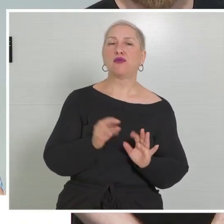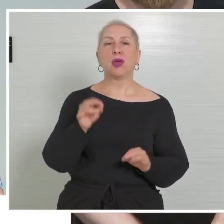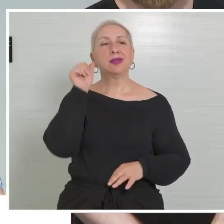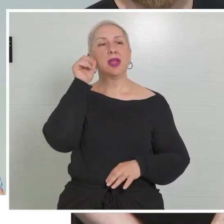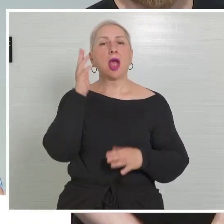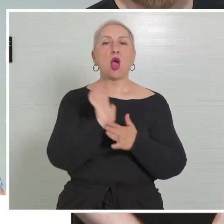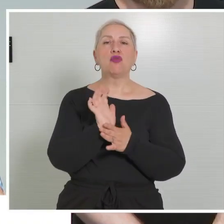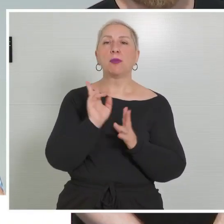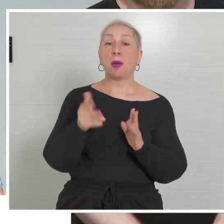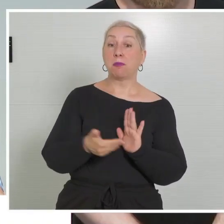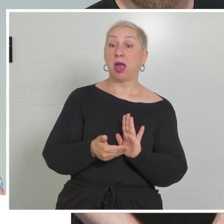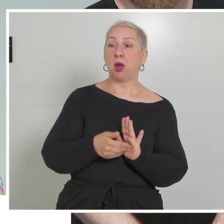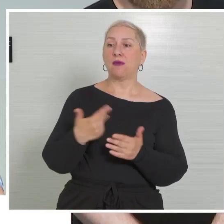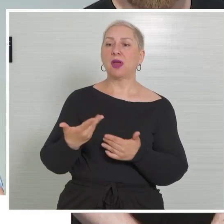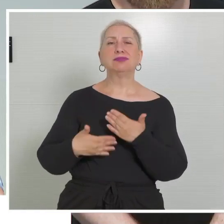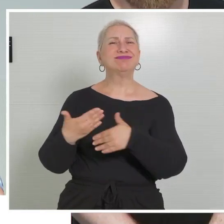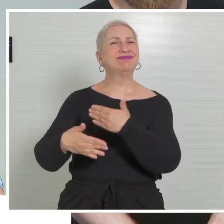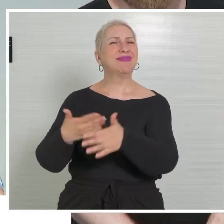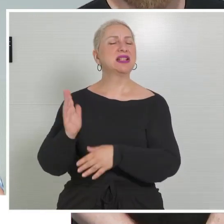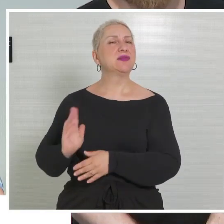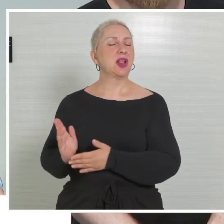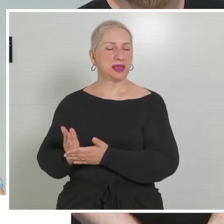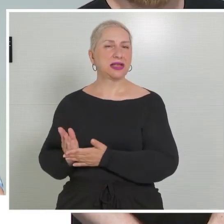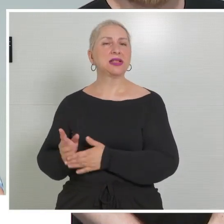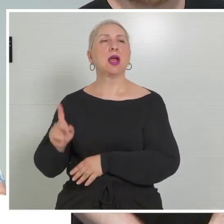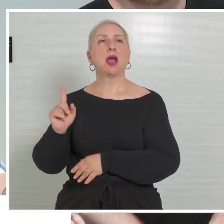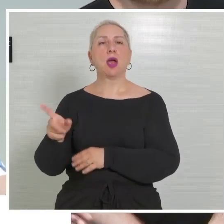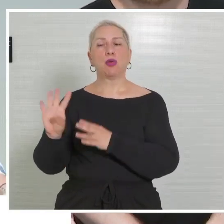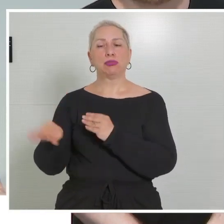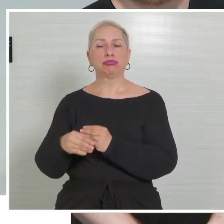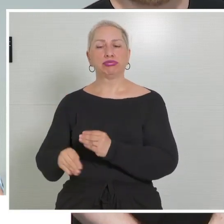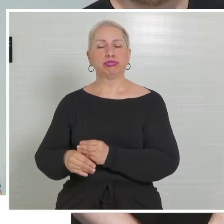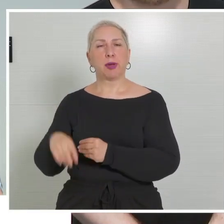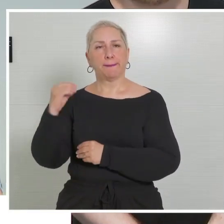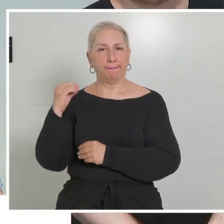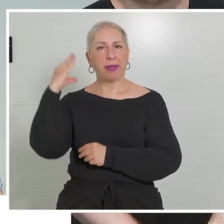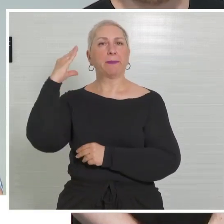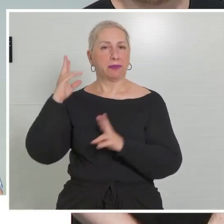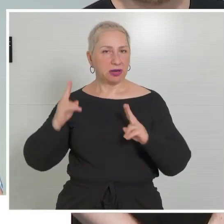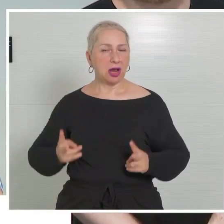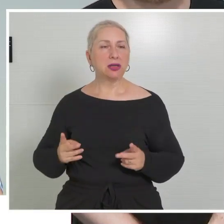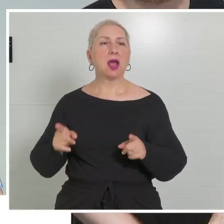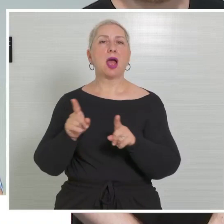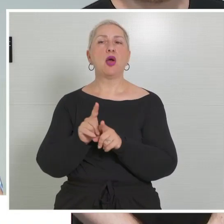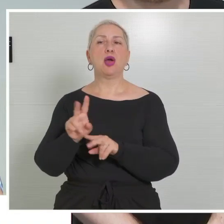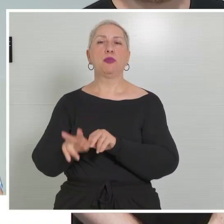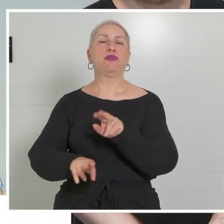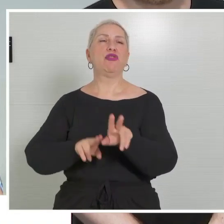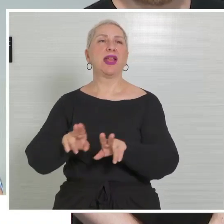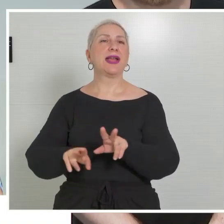benötigen im Zivildienst. Sie eignen sich zusätzliches Wissen an. Zum zweiten können sie die Pflegeprofis, unser